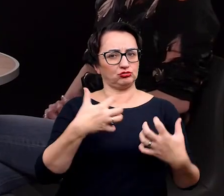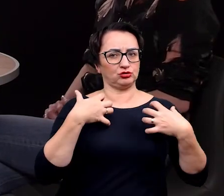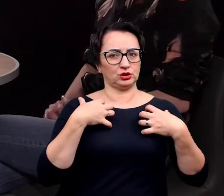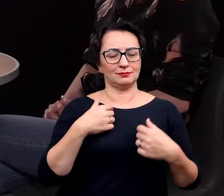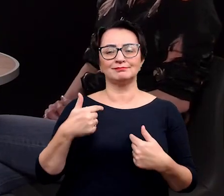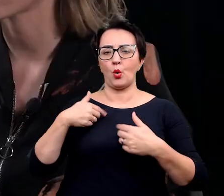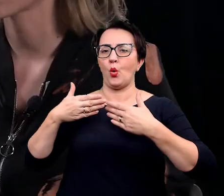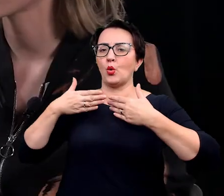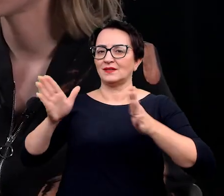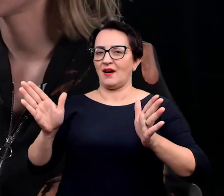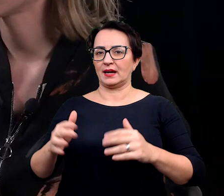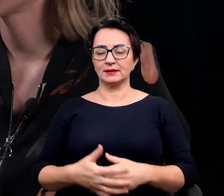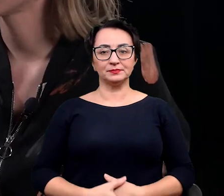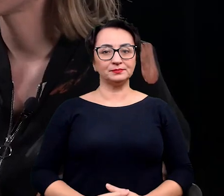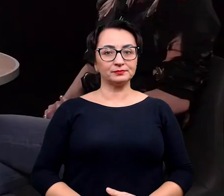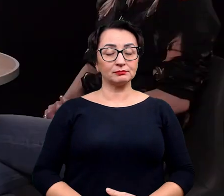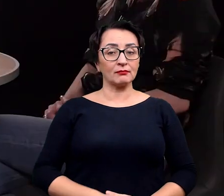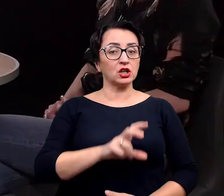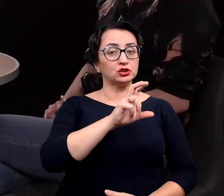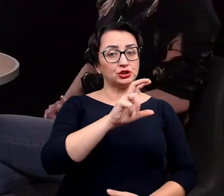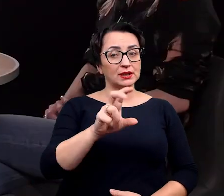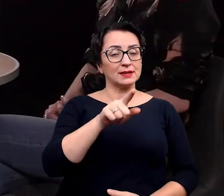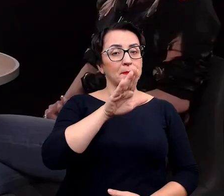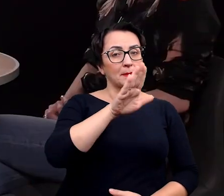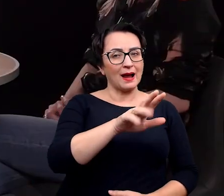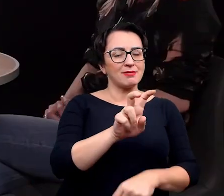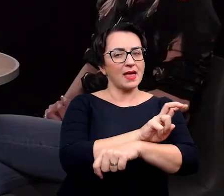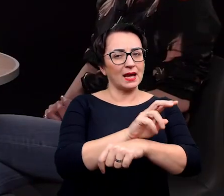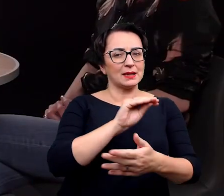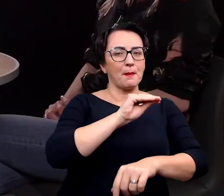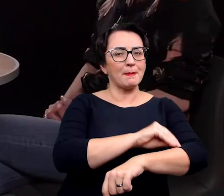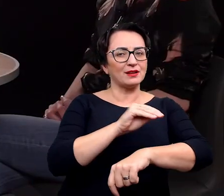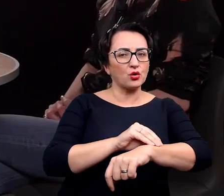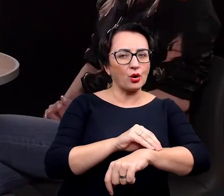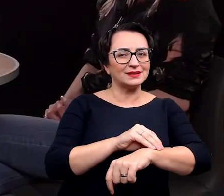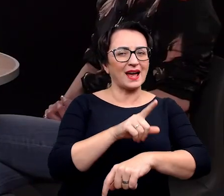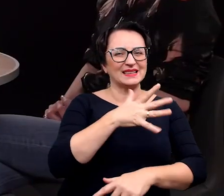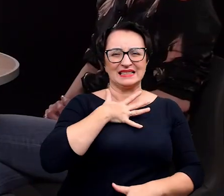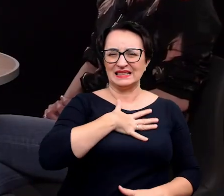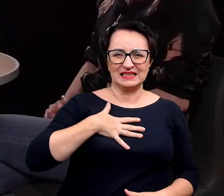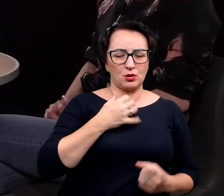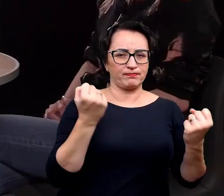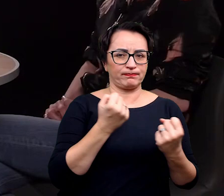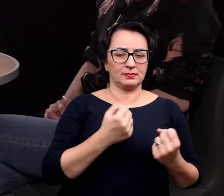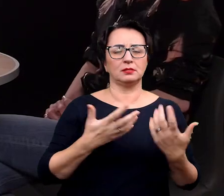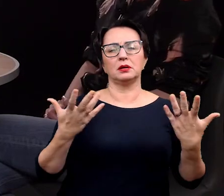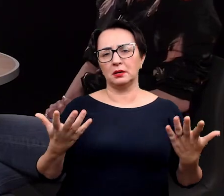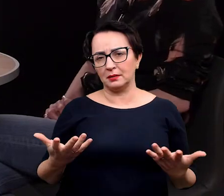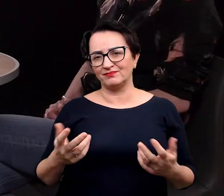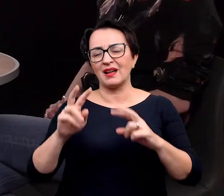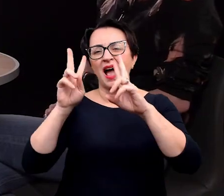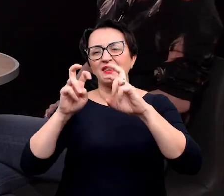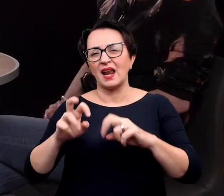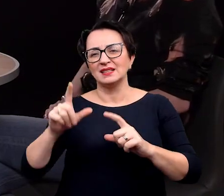w życiu? Otwartość. Czy jest jakaś technika, metoda, której wyjątkowo nie lubisz? To już też wiemy, ale możesz to tak.